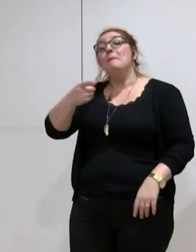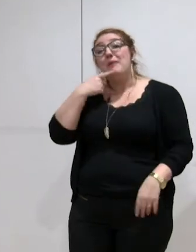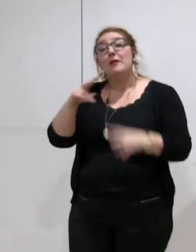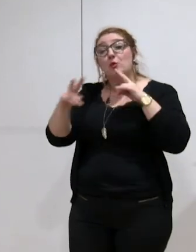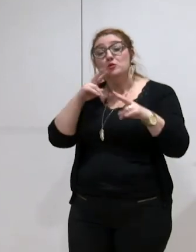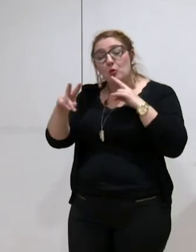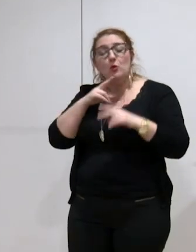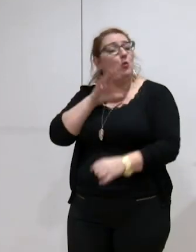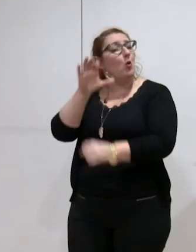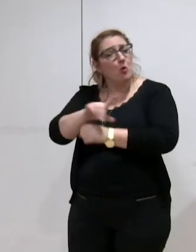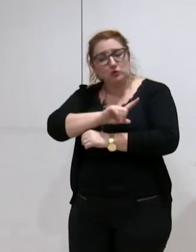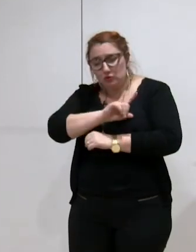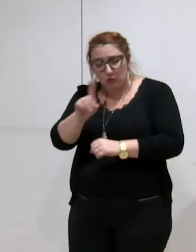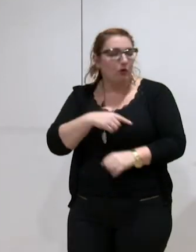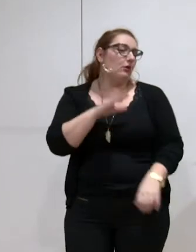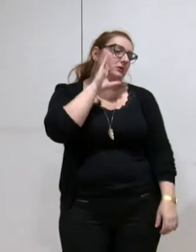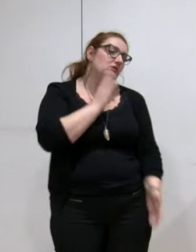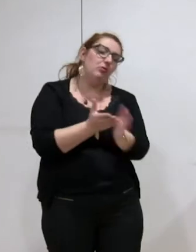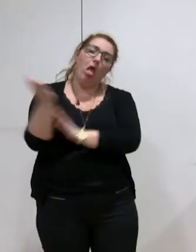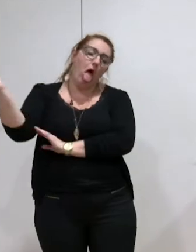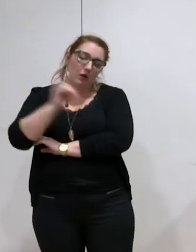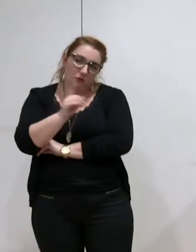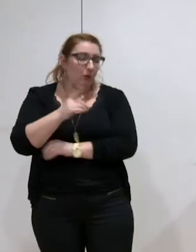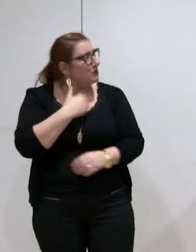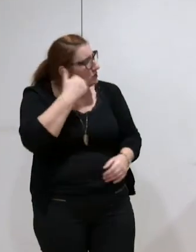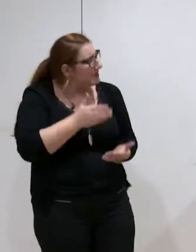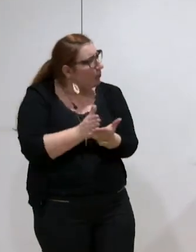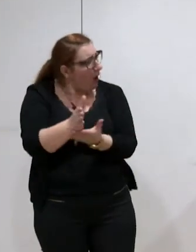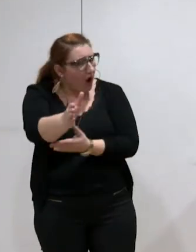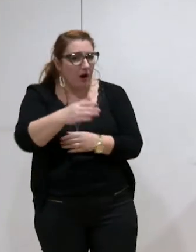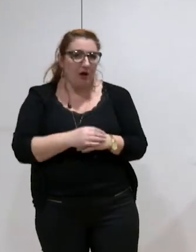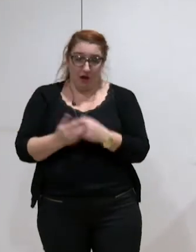la famille Le Restez dans le sujet, s'il vous Oh, j'y suis. Restez dans le sujet. Mais l'enjeu du chiffrage